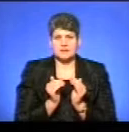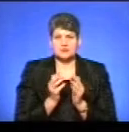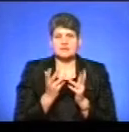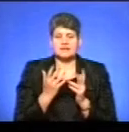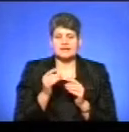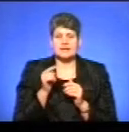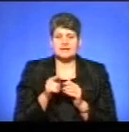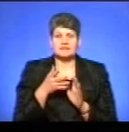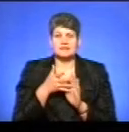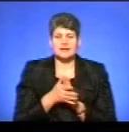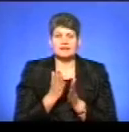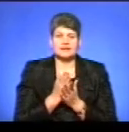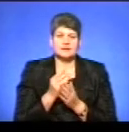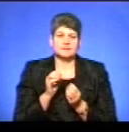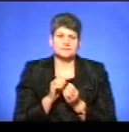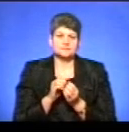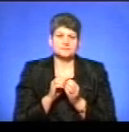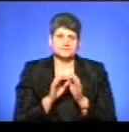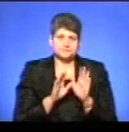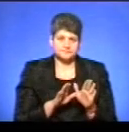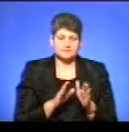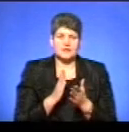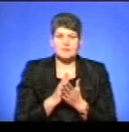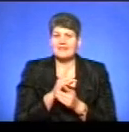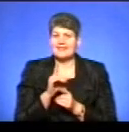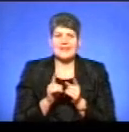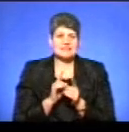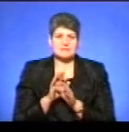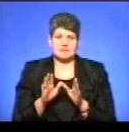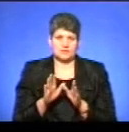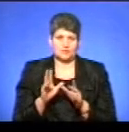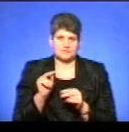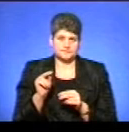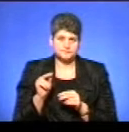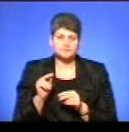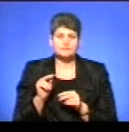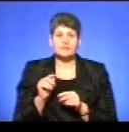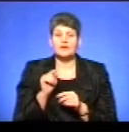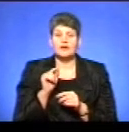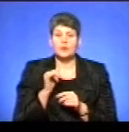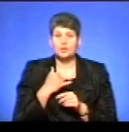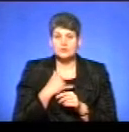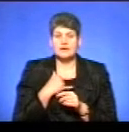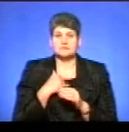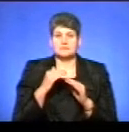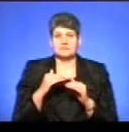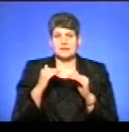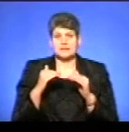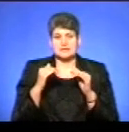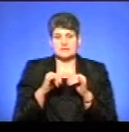такі витрати є сталими і мають незмінну величину. Тобто у нас при динаміці